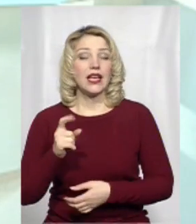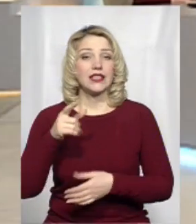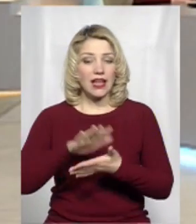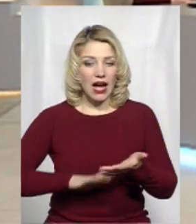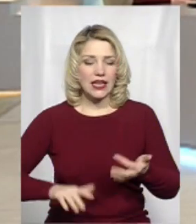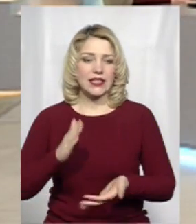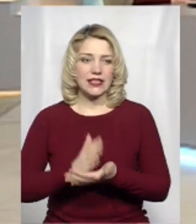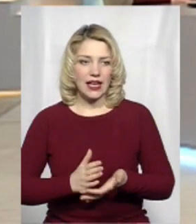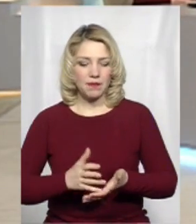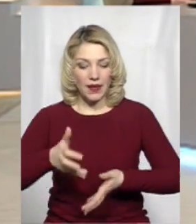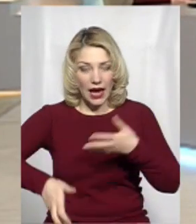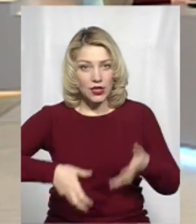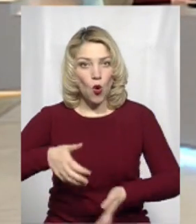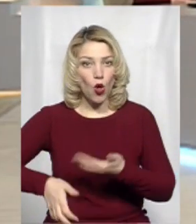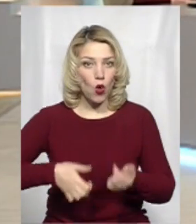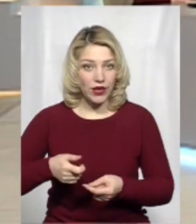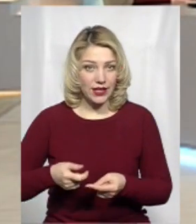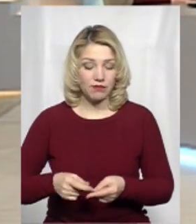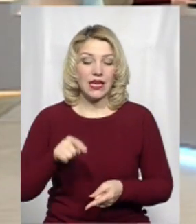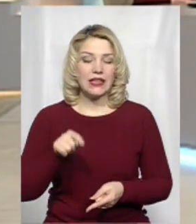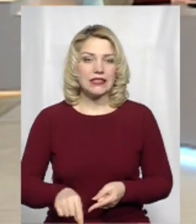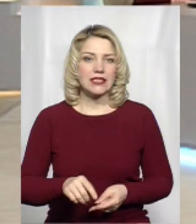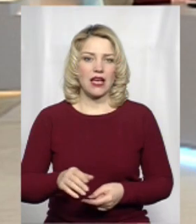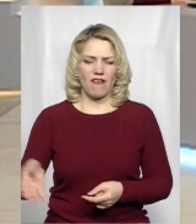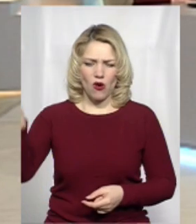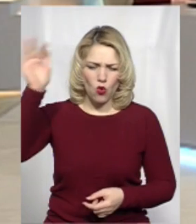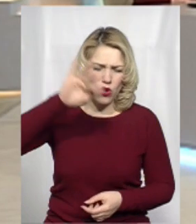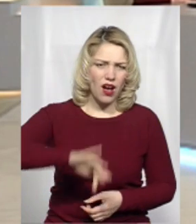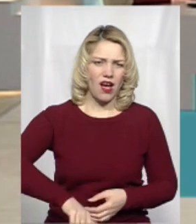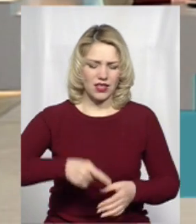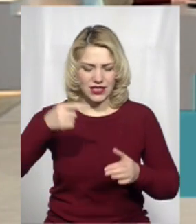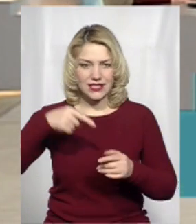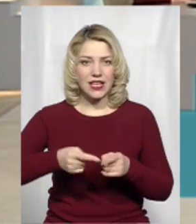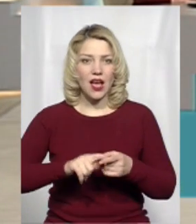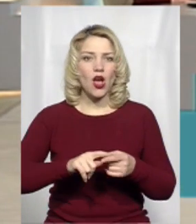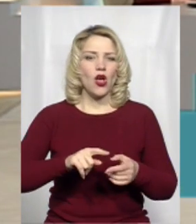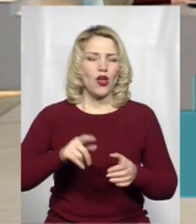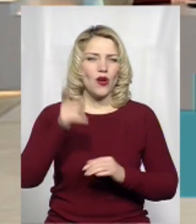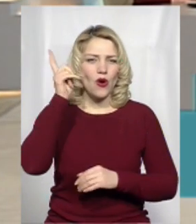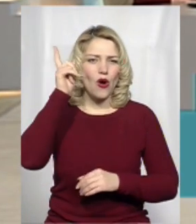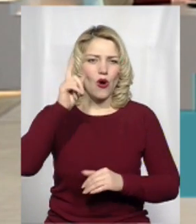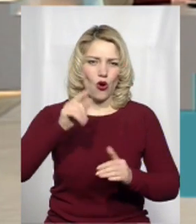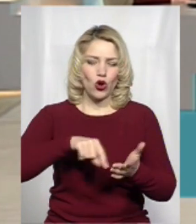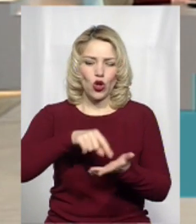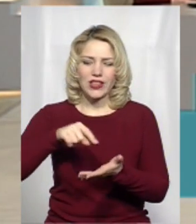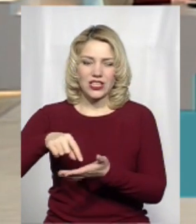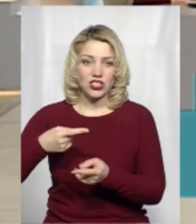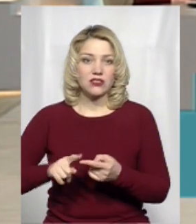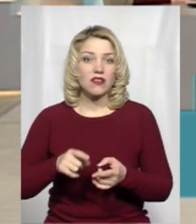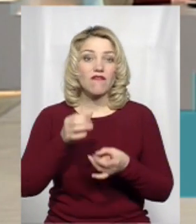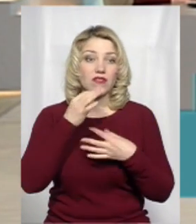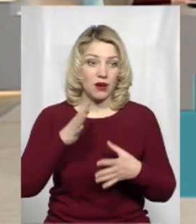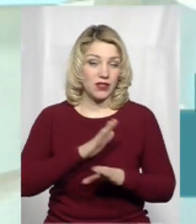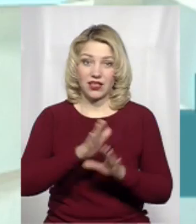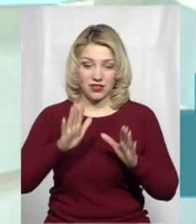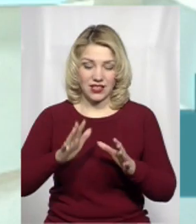Далі археологія. Це вали, це кургани, це городища, які теж ваблять. І не тільки грабіжників,